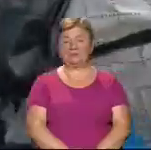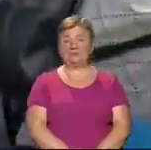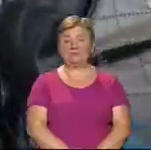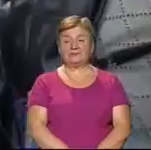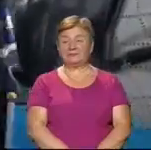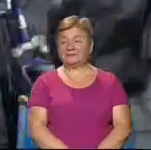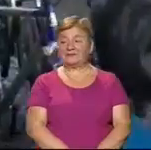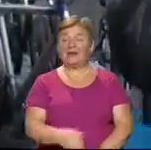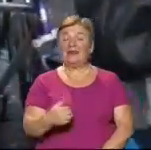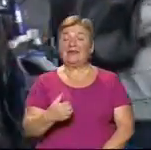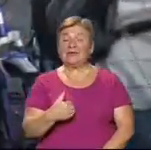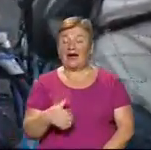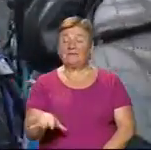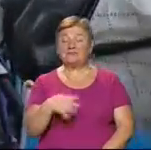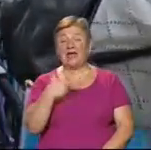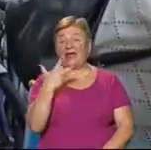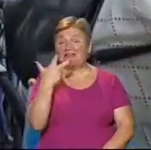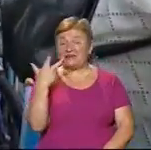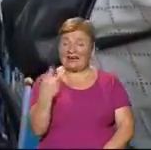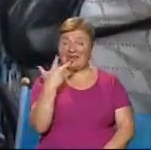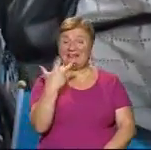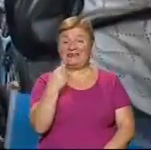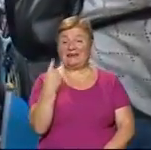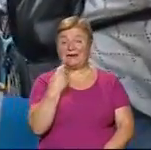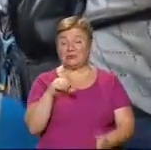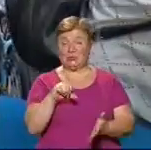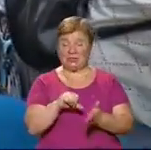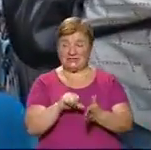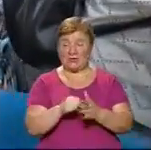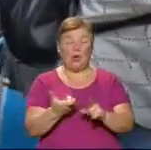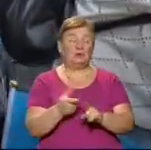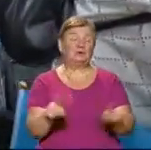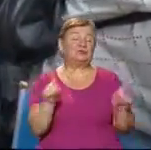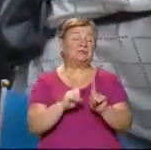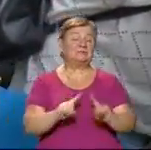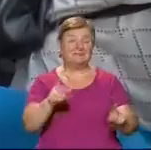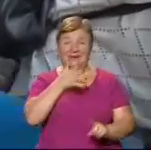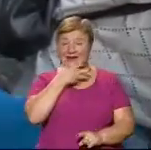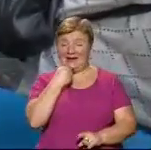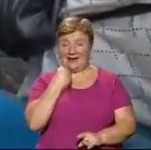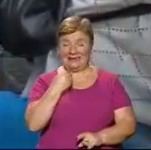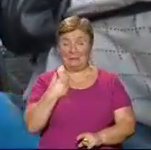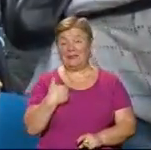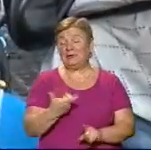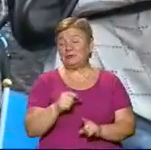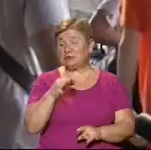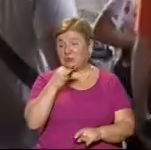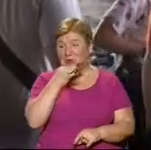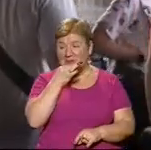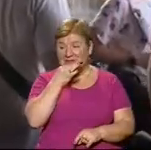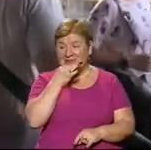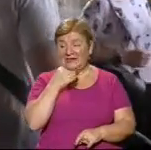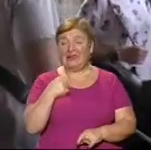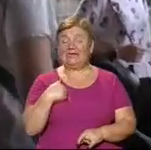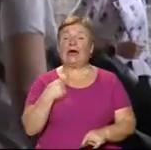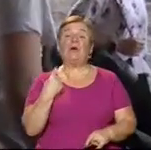«Я вже третій раз участвую, дуже класно, атмосфера гарна і спортивний стиль життя»